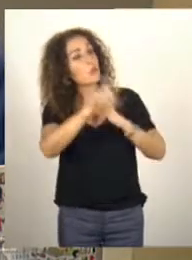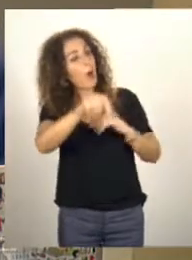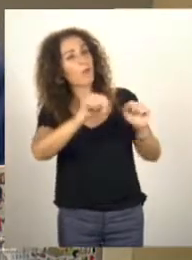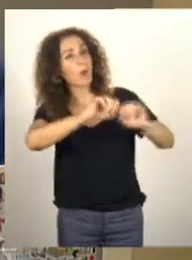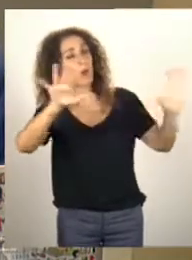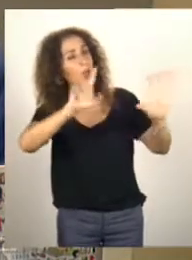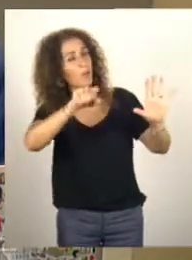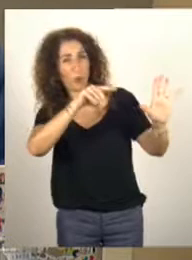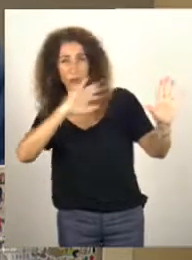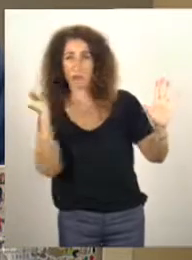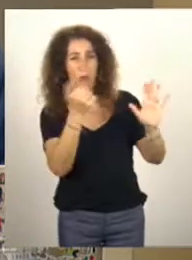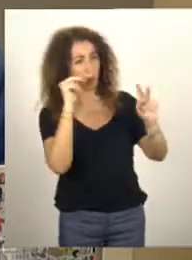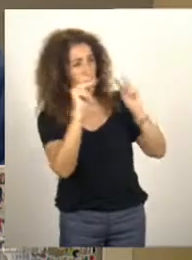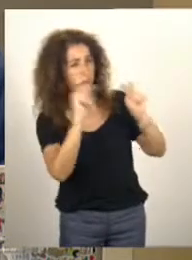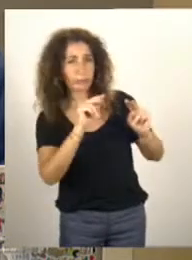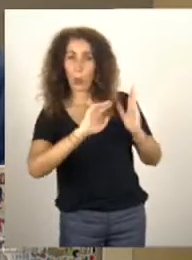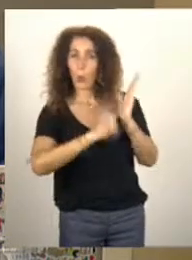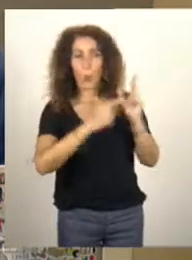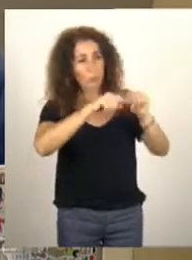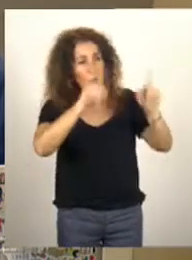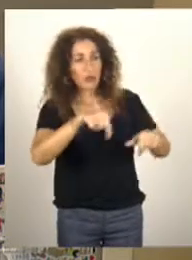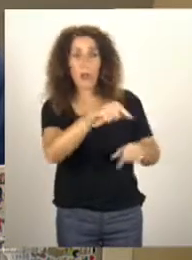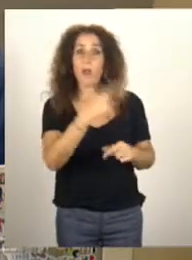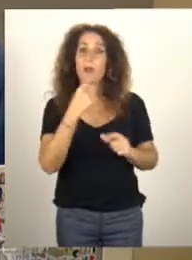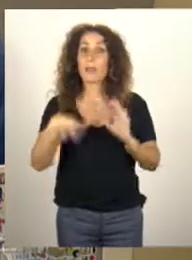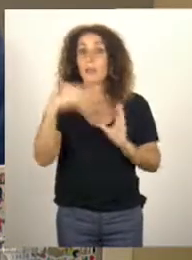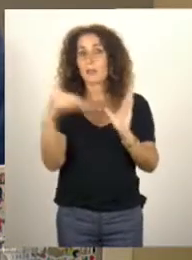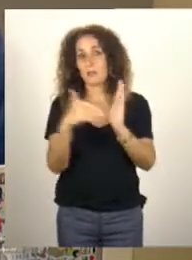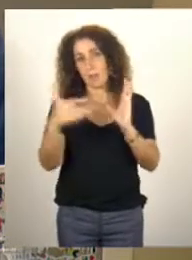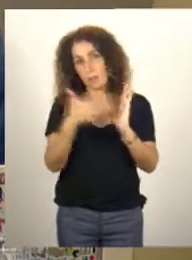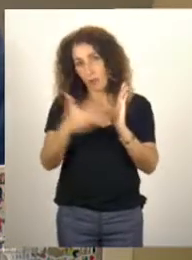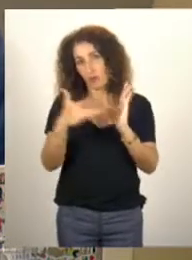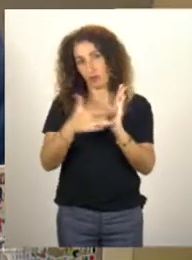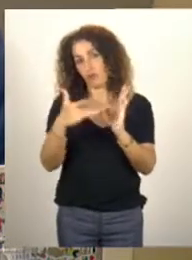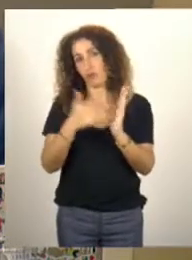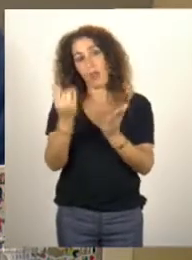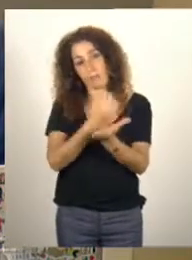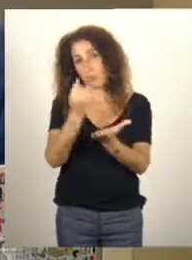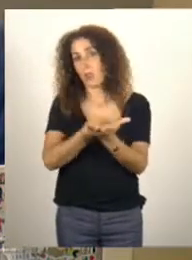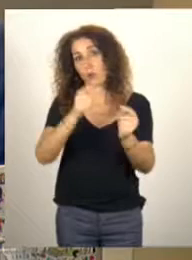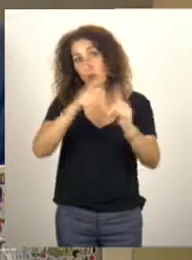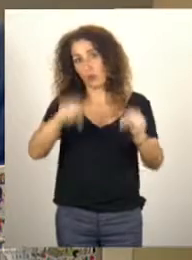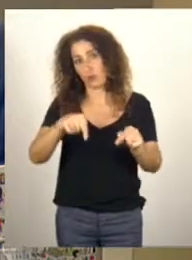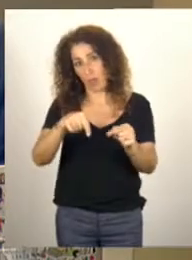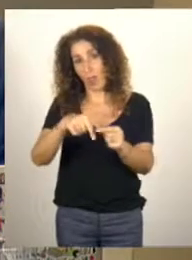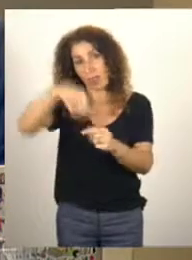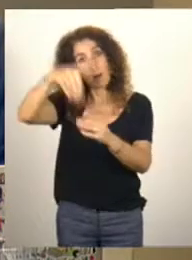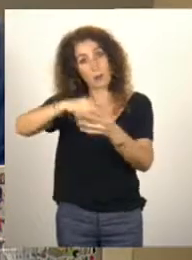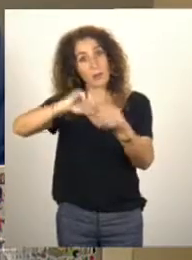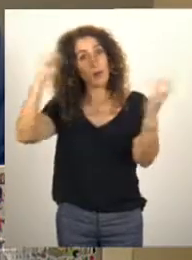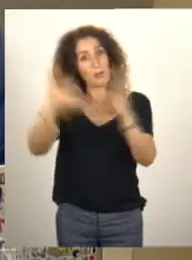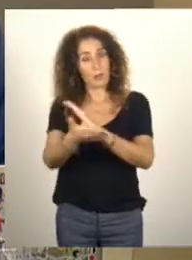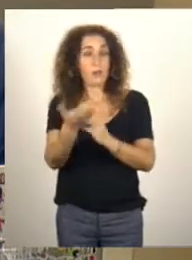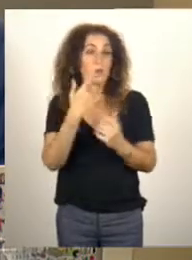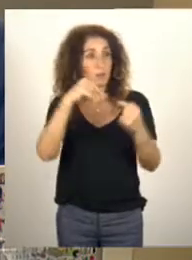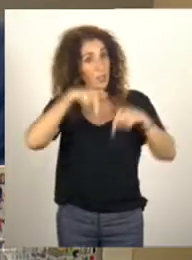nous avons à peu près 15 000 pages d'informations budgétaires qui sont aujourd'hui livrées par